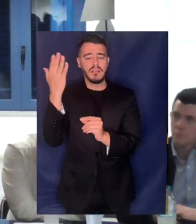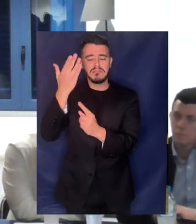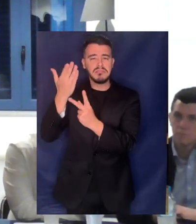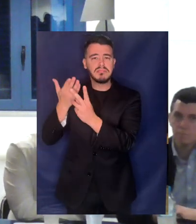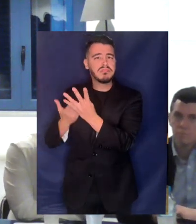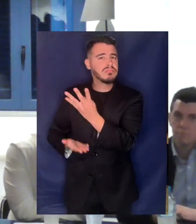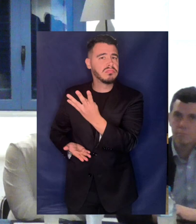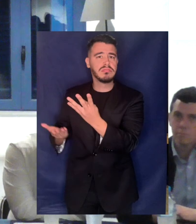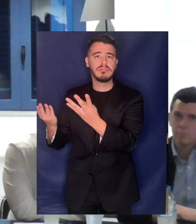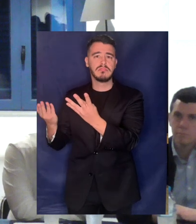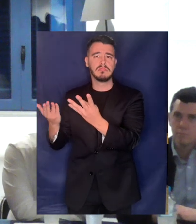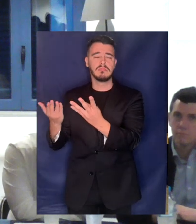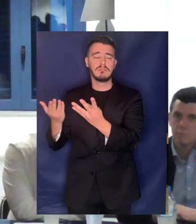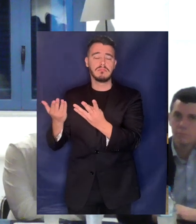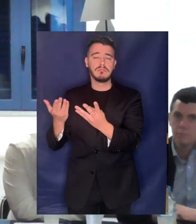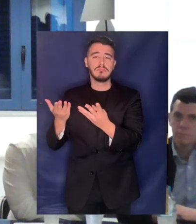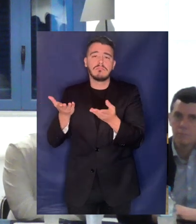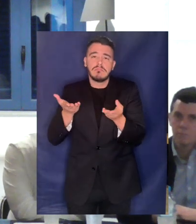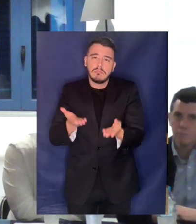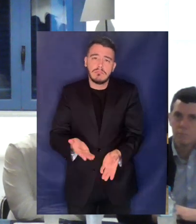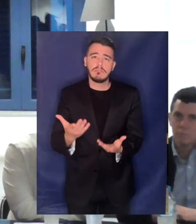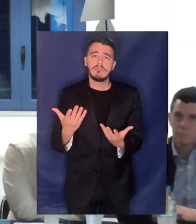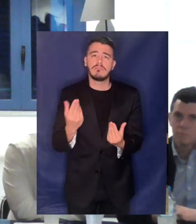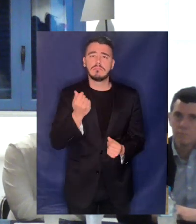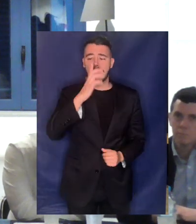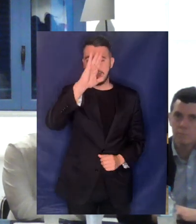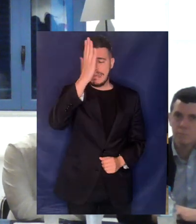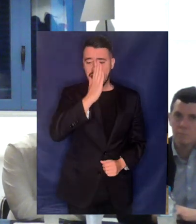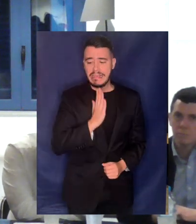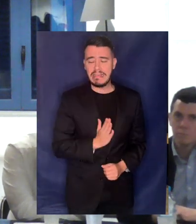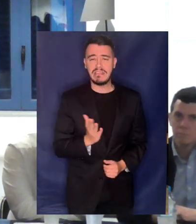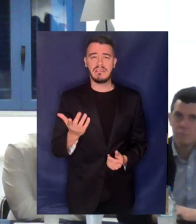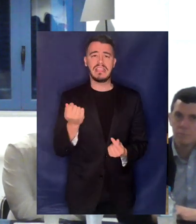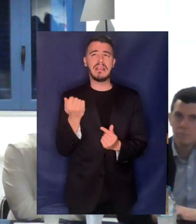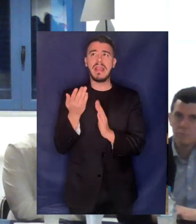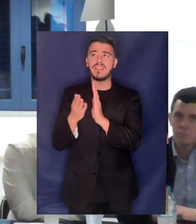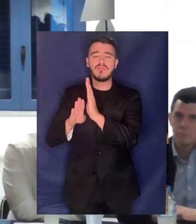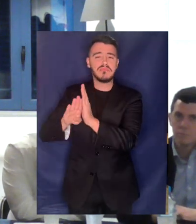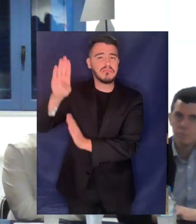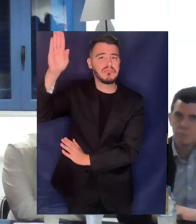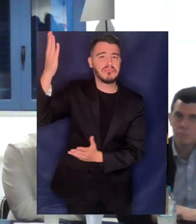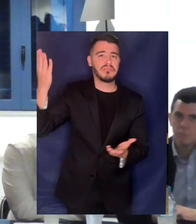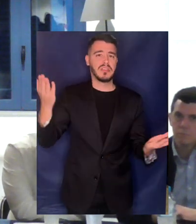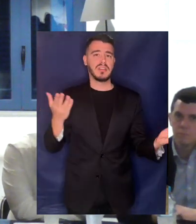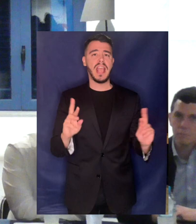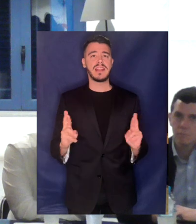συνθήκες τις μεγάλες πολυεπίπεδες κρίσης είτε είναι η κρίση ακρίβειας είτε η ενεργειακή κρίση κτλ.